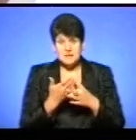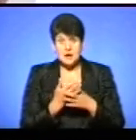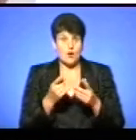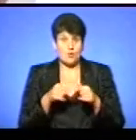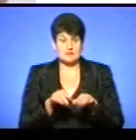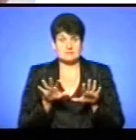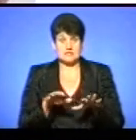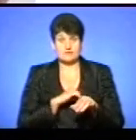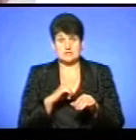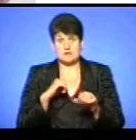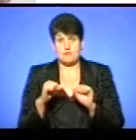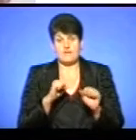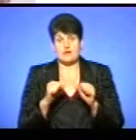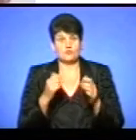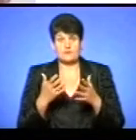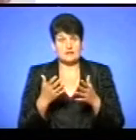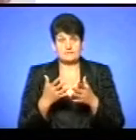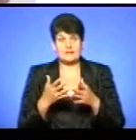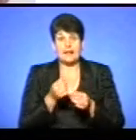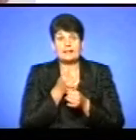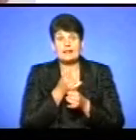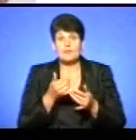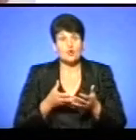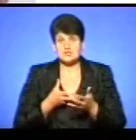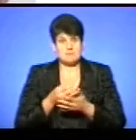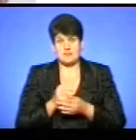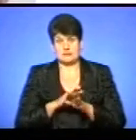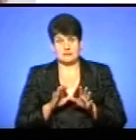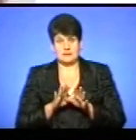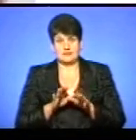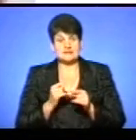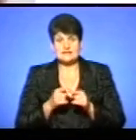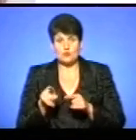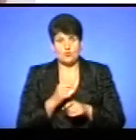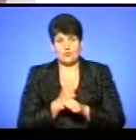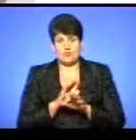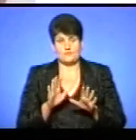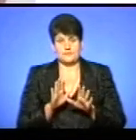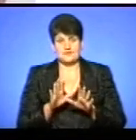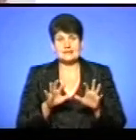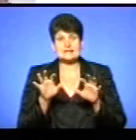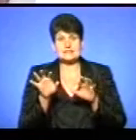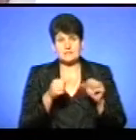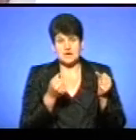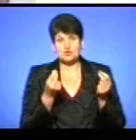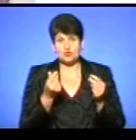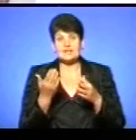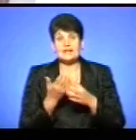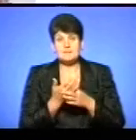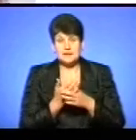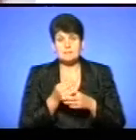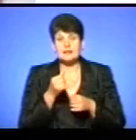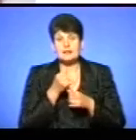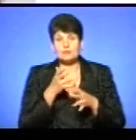самоврядування, ну, сказати, ну, не то, що не може її платити, це не його функція. Тому, забираючи кошти на ПІЛГ, ми не